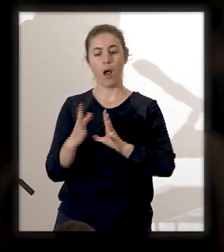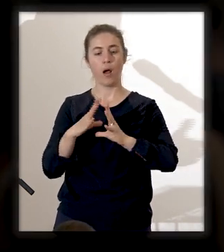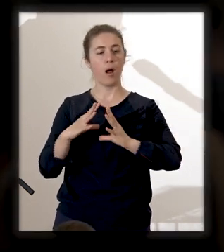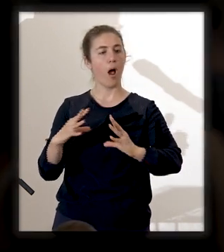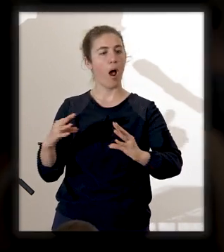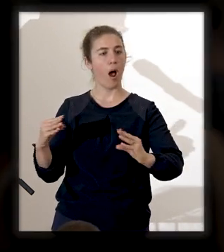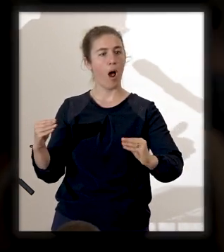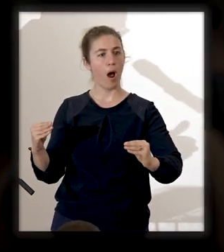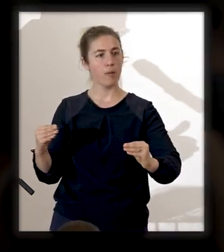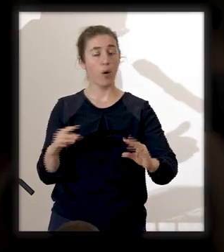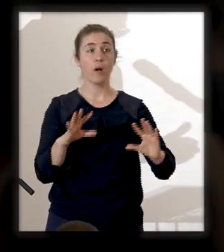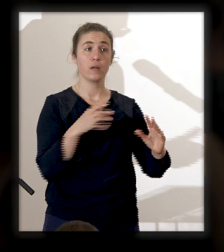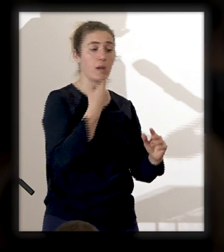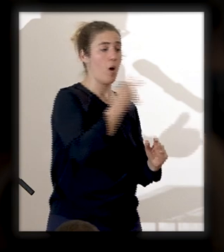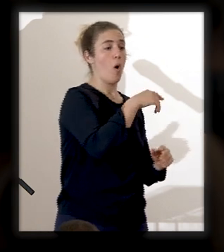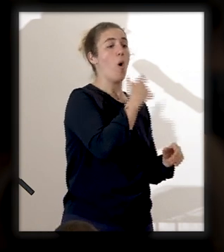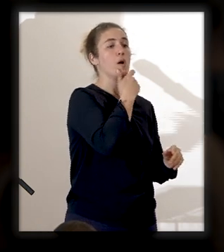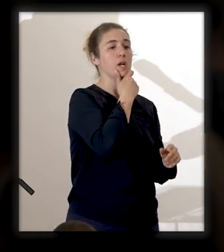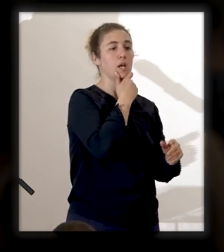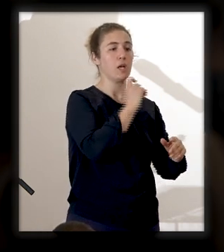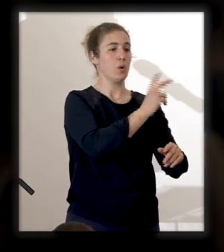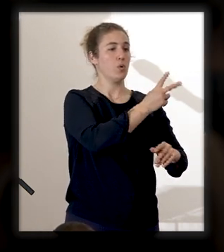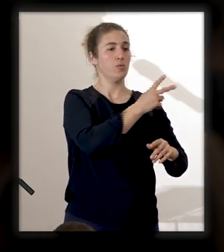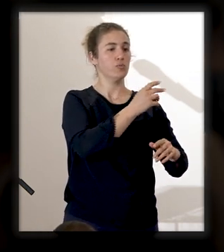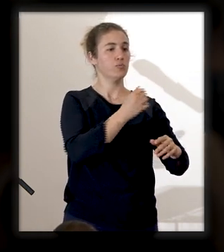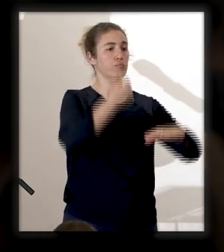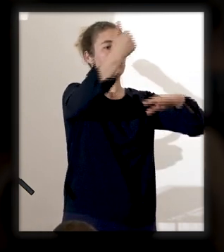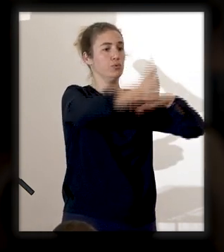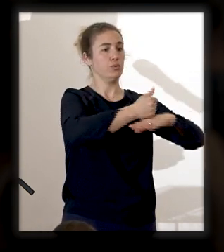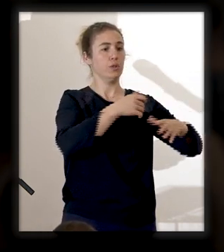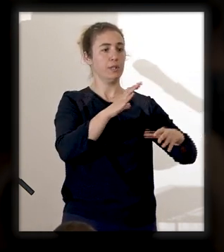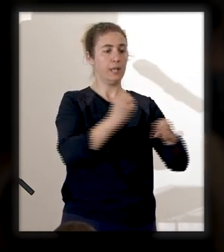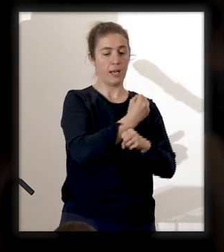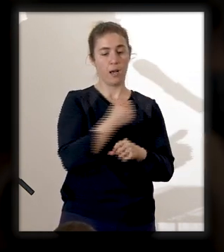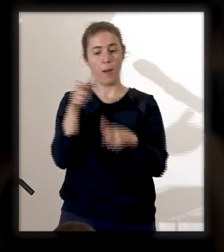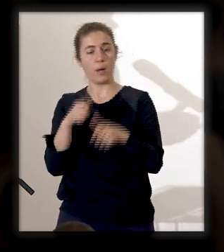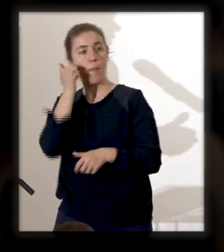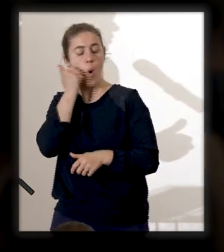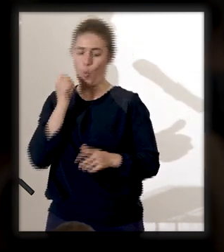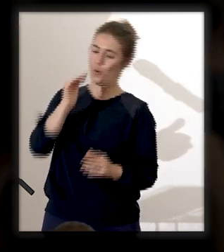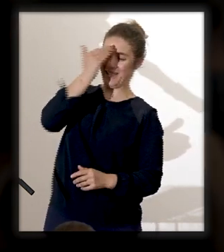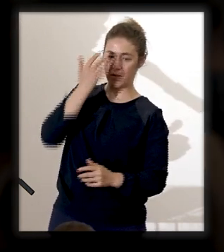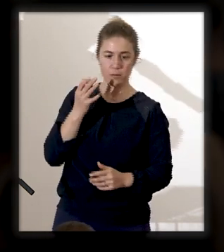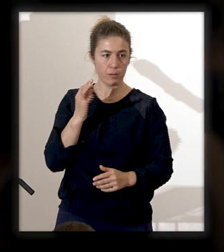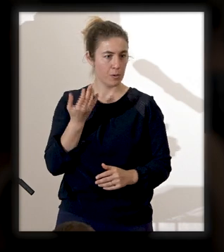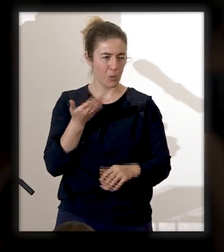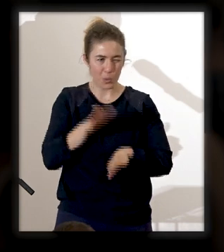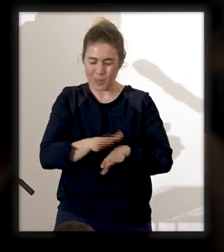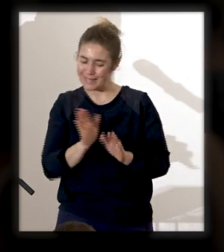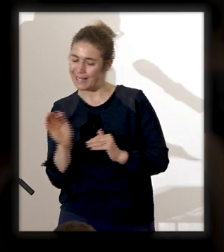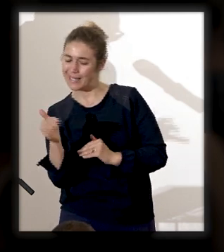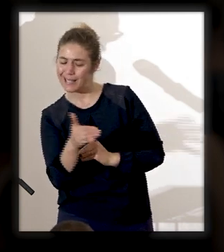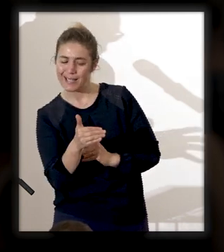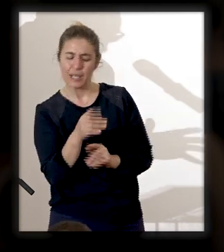côté, la victoire de l'ordre anglais et de l'autre, la reconnaissance des marrons. Mais en réalité, la société